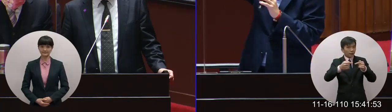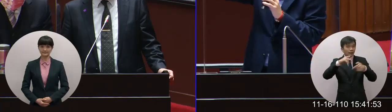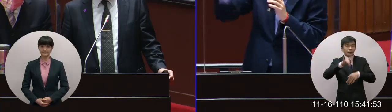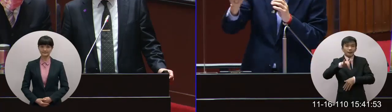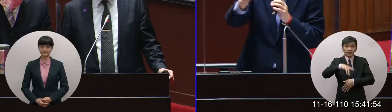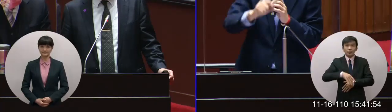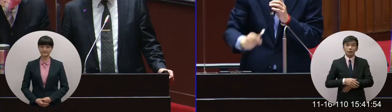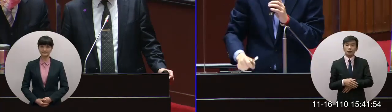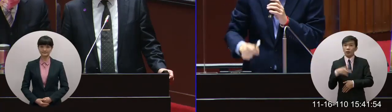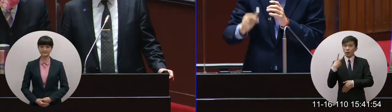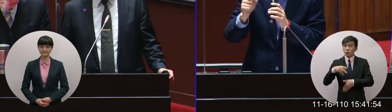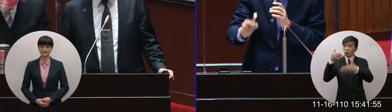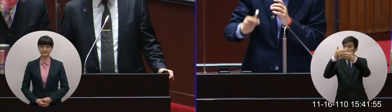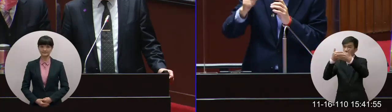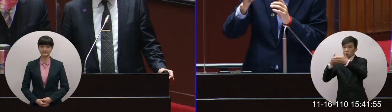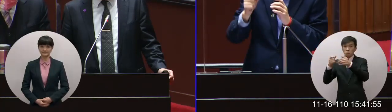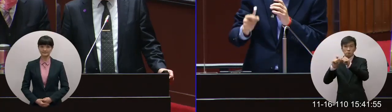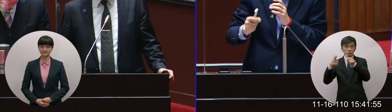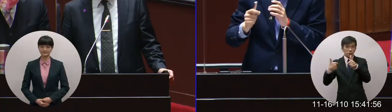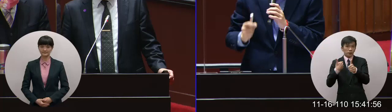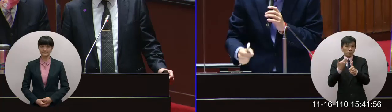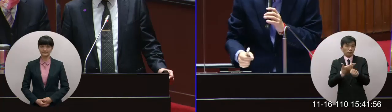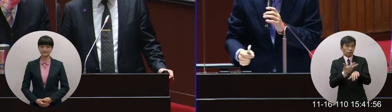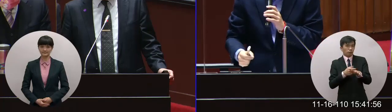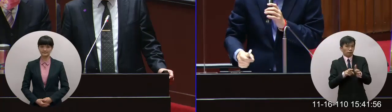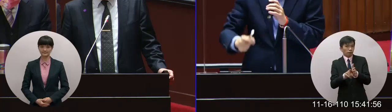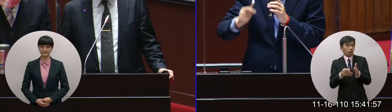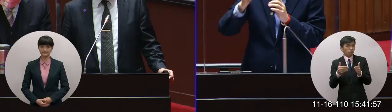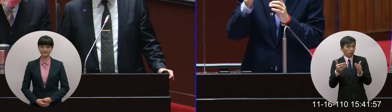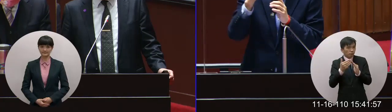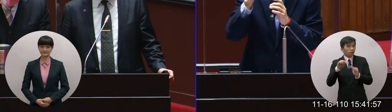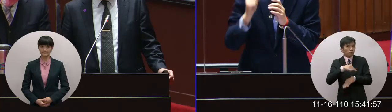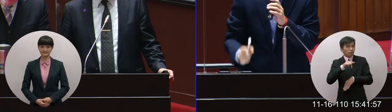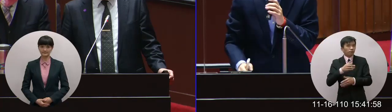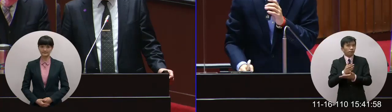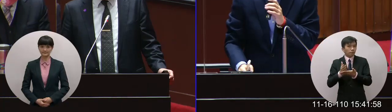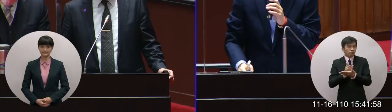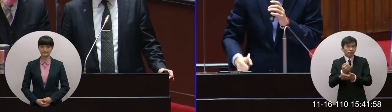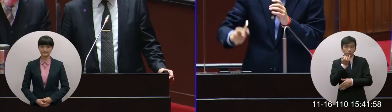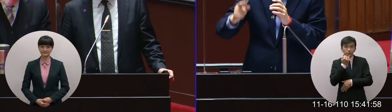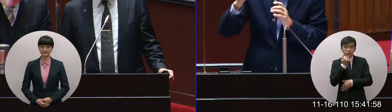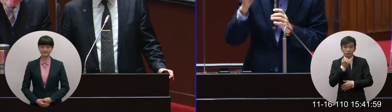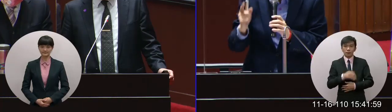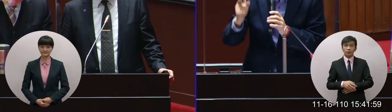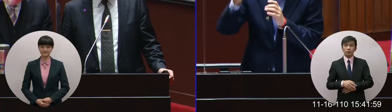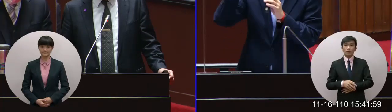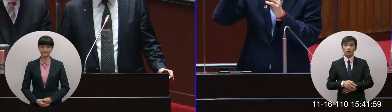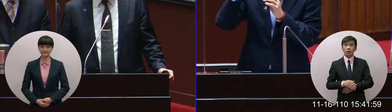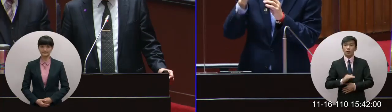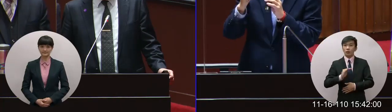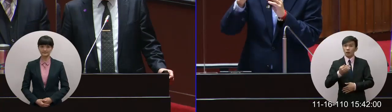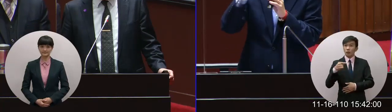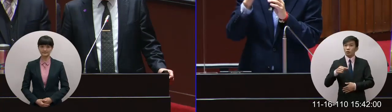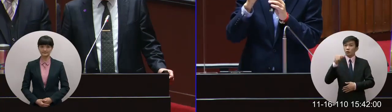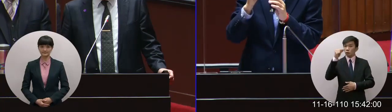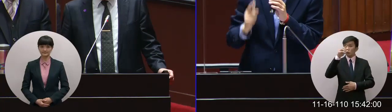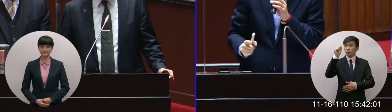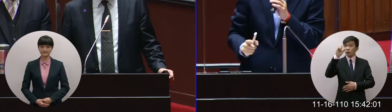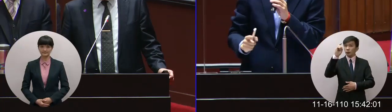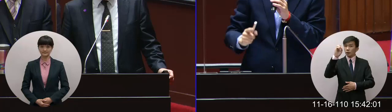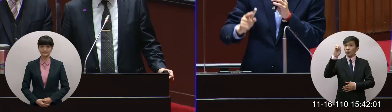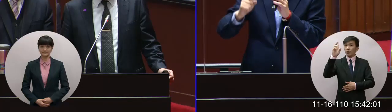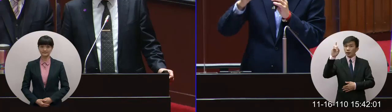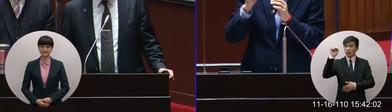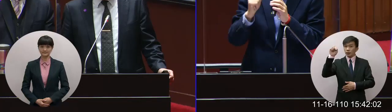連連結的圖給專家學者去分但是有個關鍵GSAG的他如果